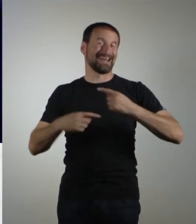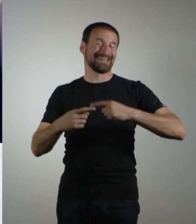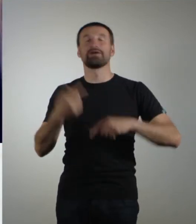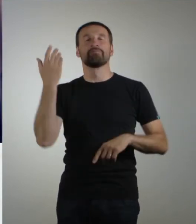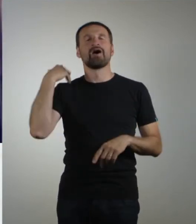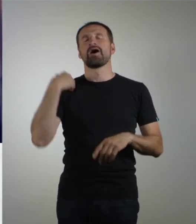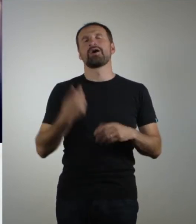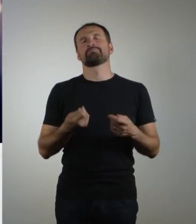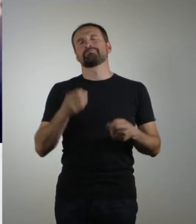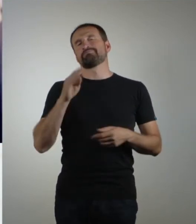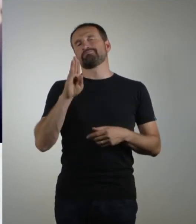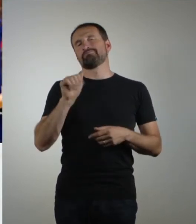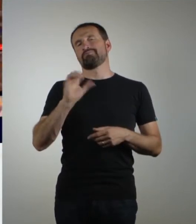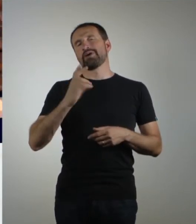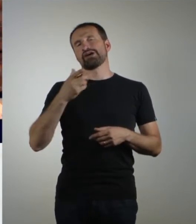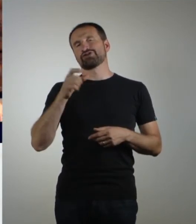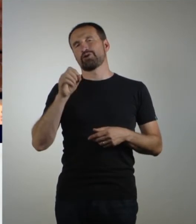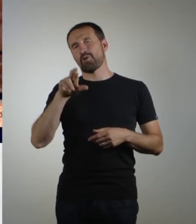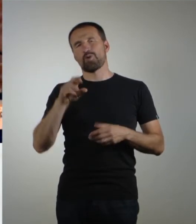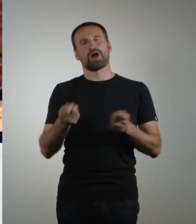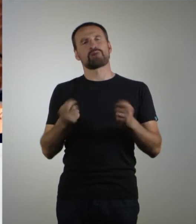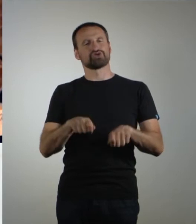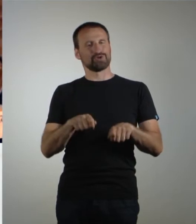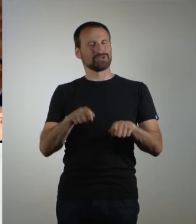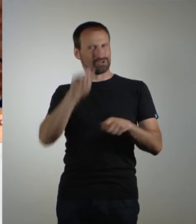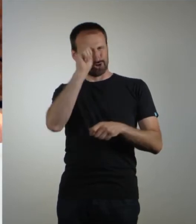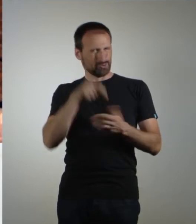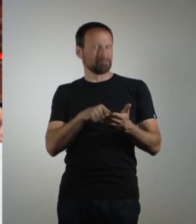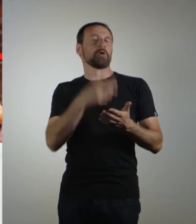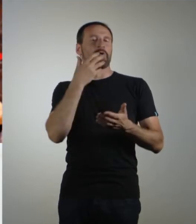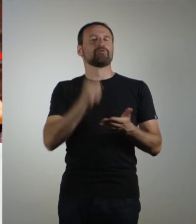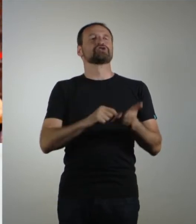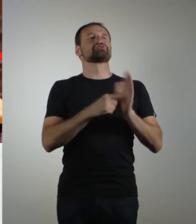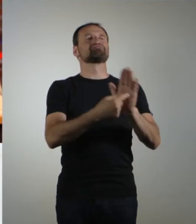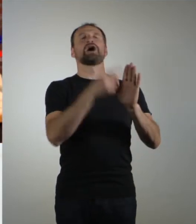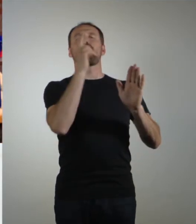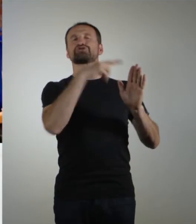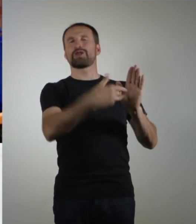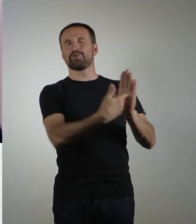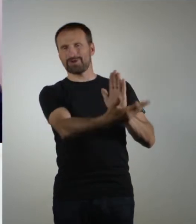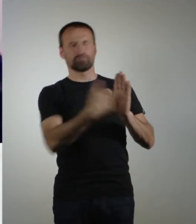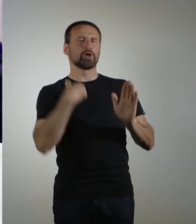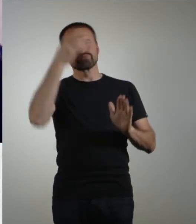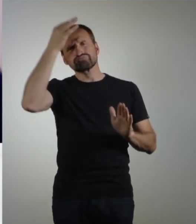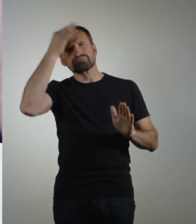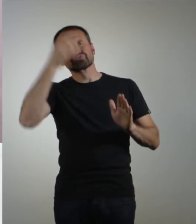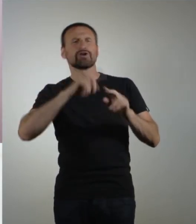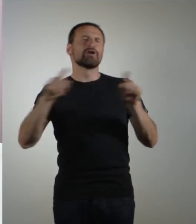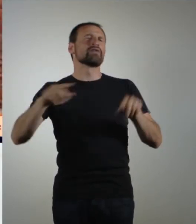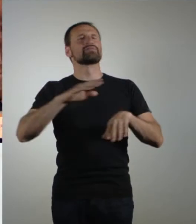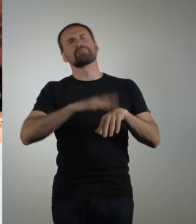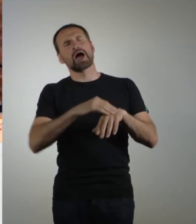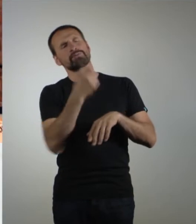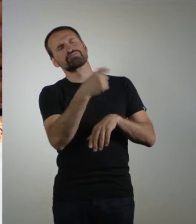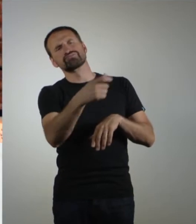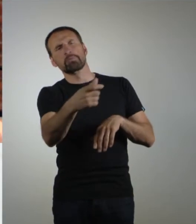Wir haben eine Ausstellung geplant für unseren Bachelorabschluss und dann haben wir so rumgesponnen, wie denn die Ausstellung heißen soll. Und Super Fashion Memo Camp war ein Name.